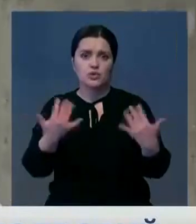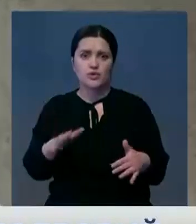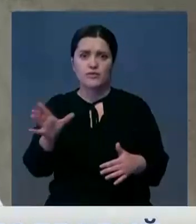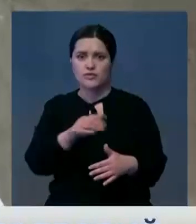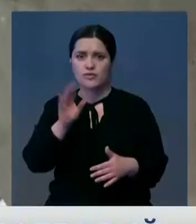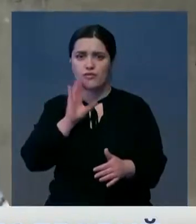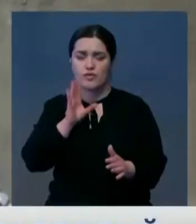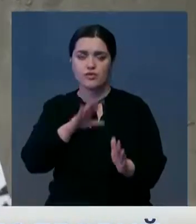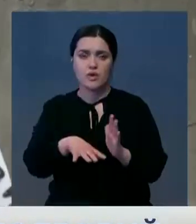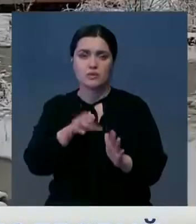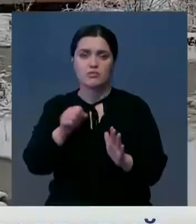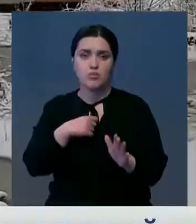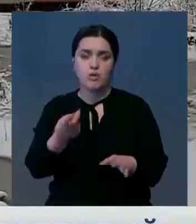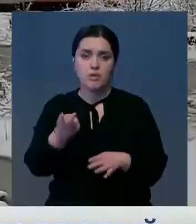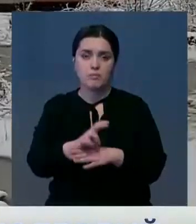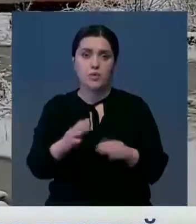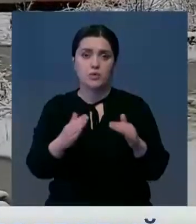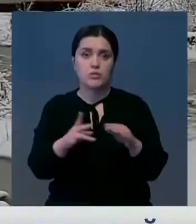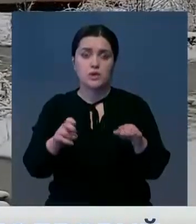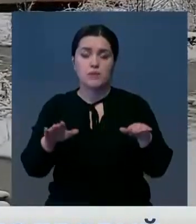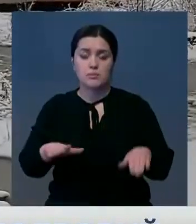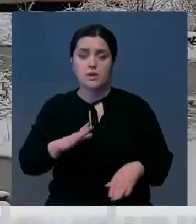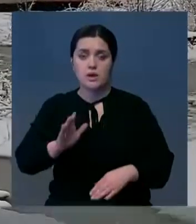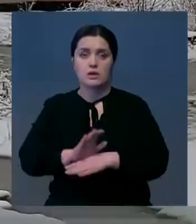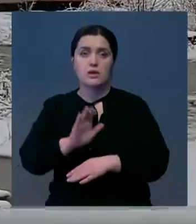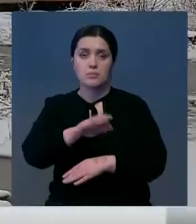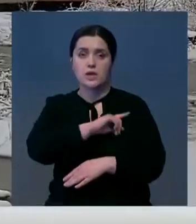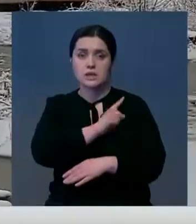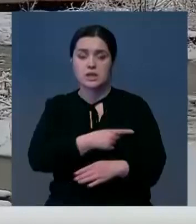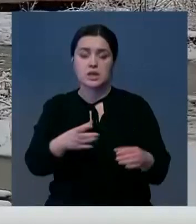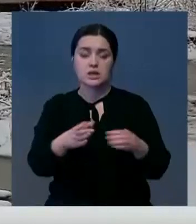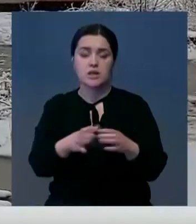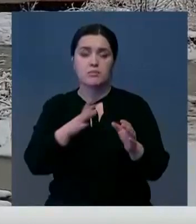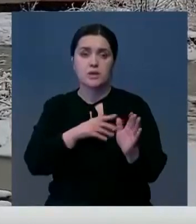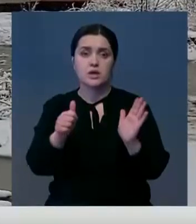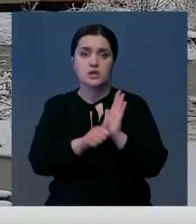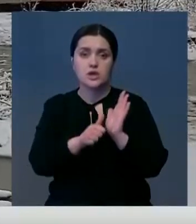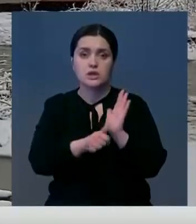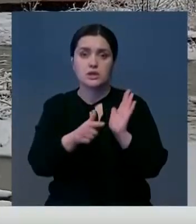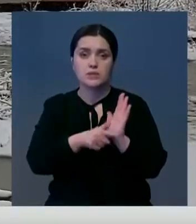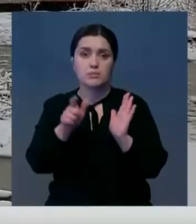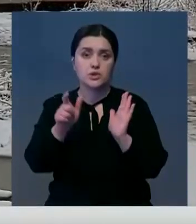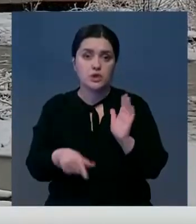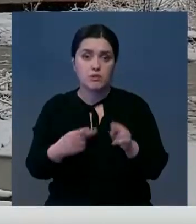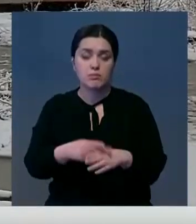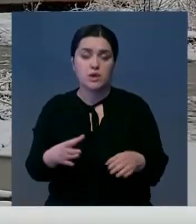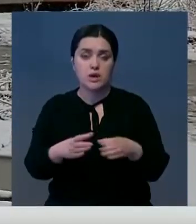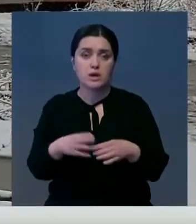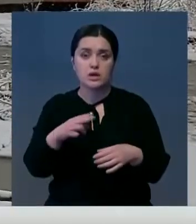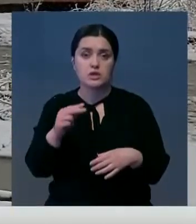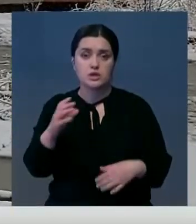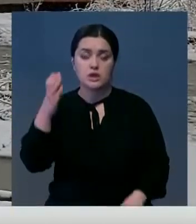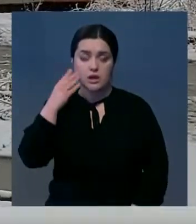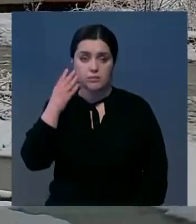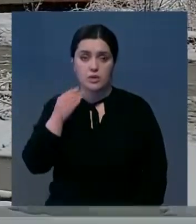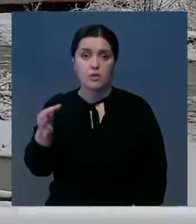откачали. Можно попасть в дом. На место были направлены силы средства в количестве 67 человек из состава ДЧС Алматинской области.